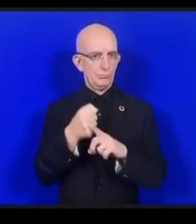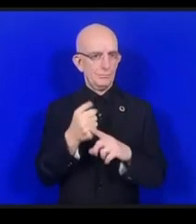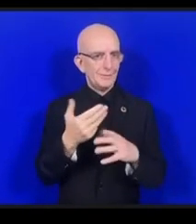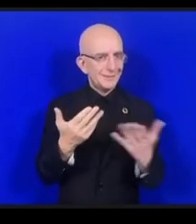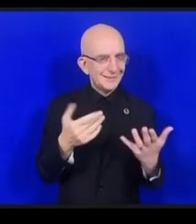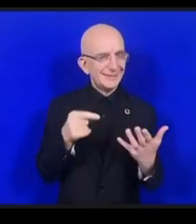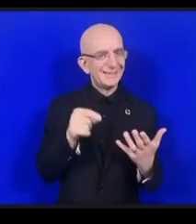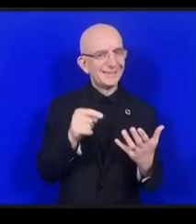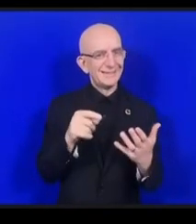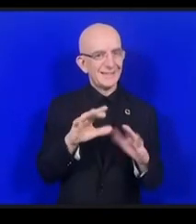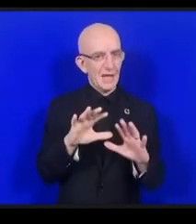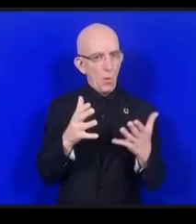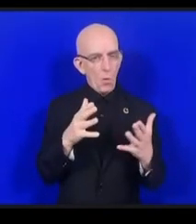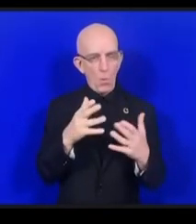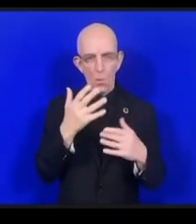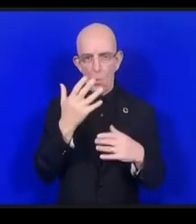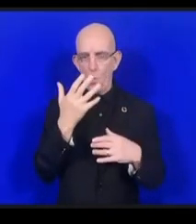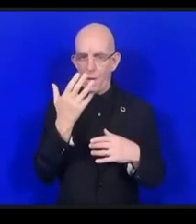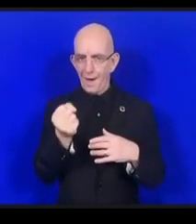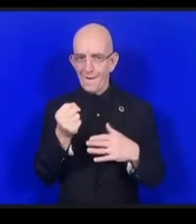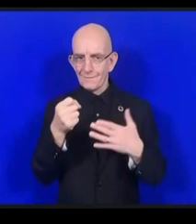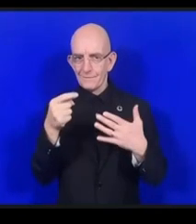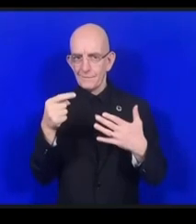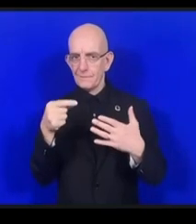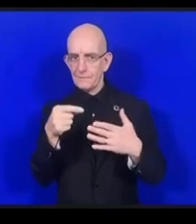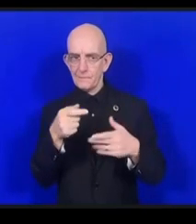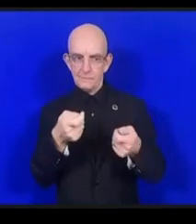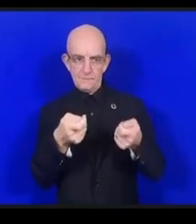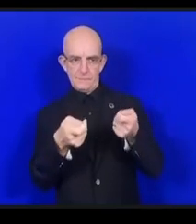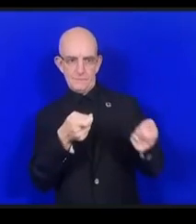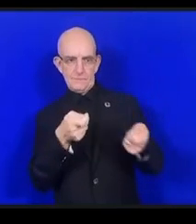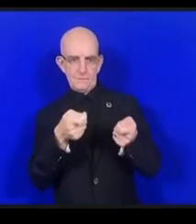c'est là qu'il faut voir l'impact